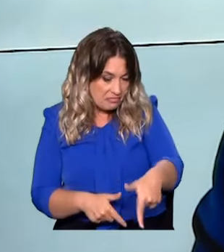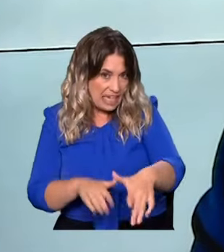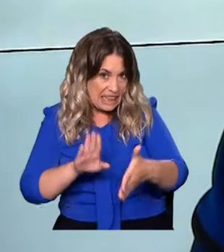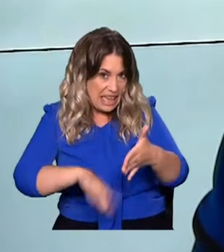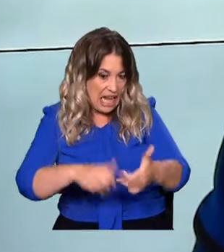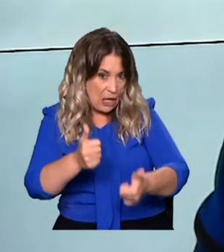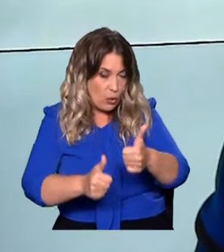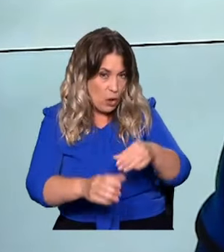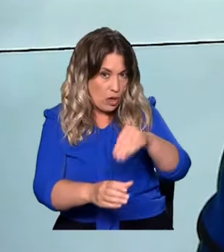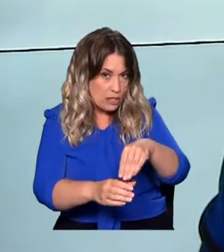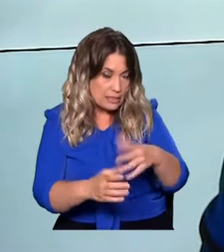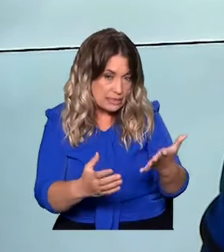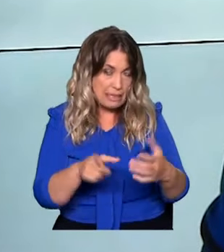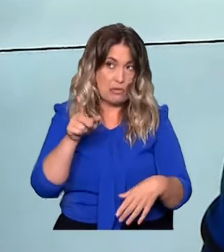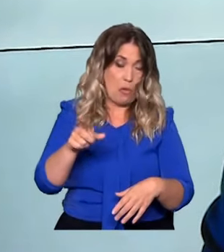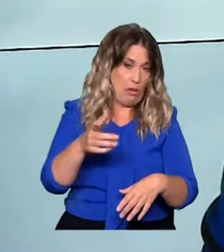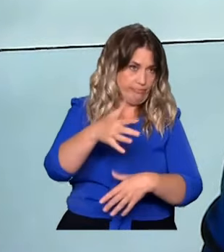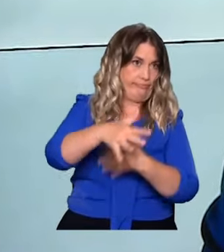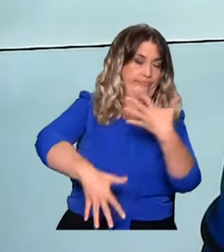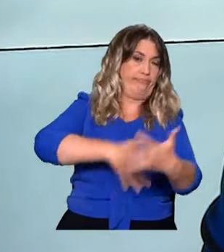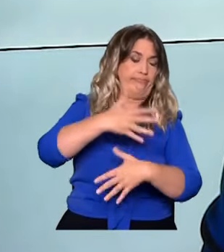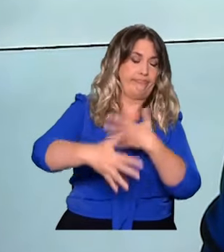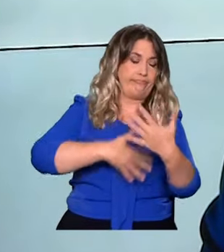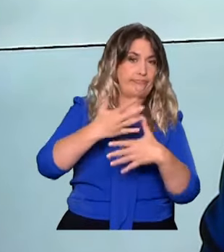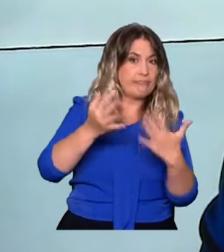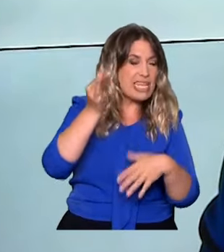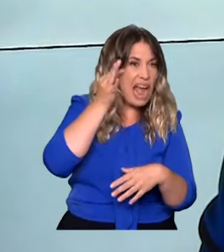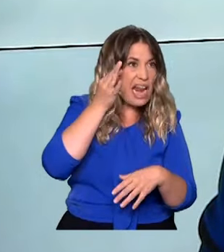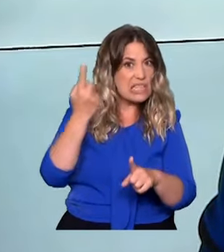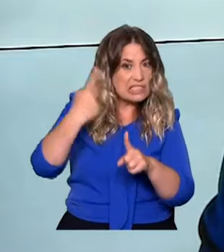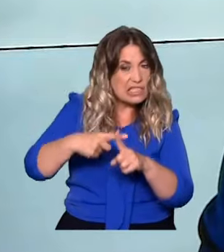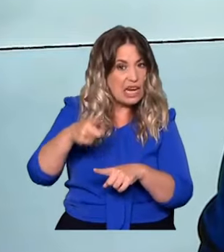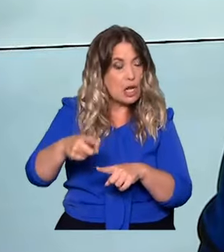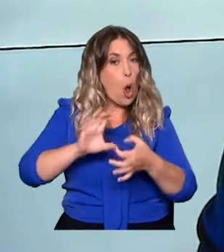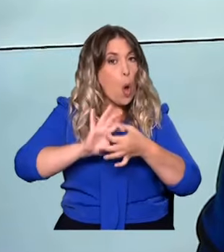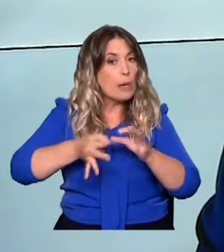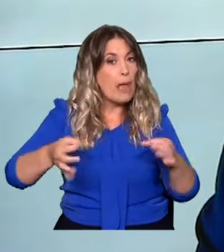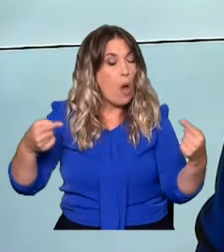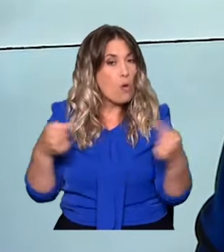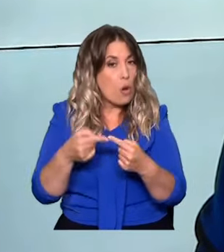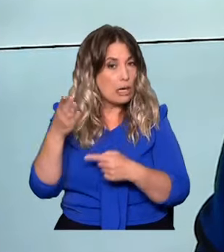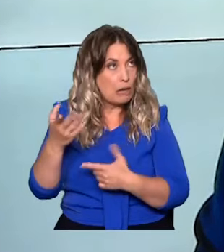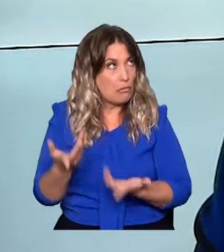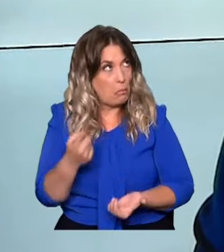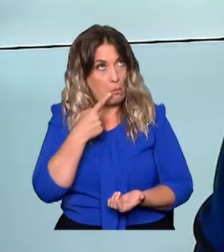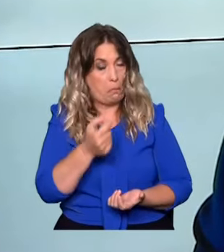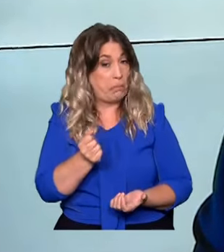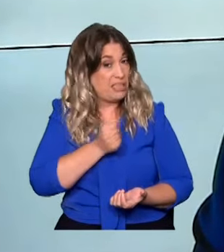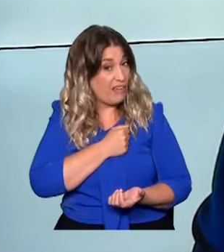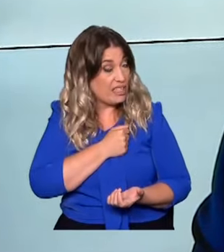όλα τα μεγάλα αθλητικά γεγονότα που ετοιμάζονται να φιλοξενήσουν στο τέλος του μήνα μπορεί να έχουμε πρόεδρο Μακρόν και